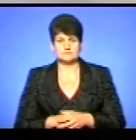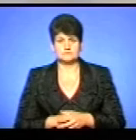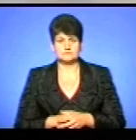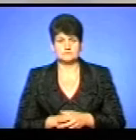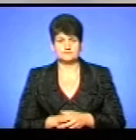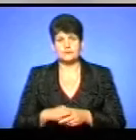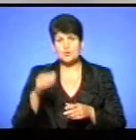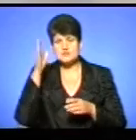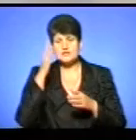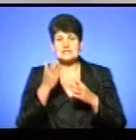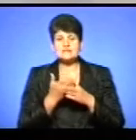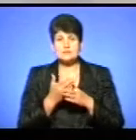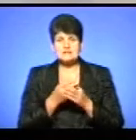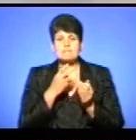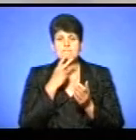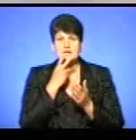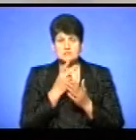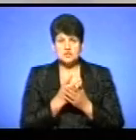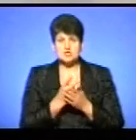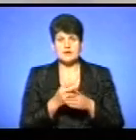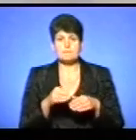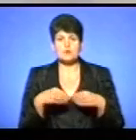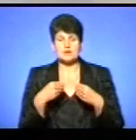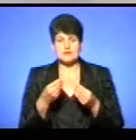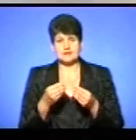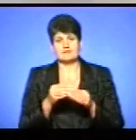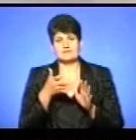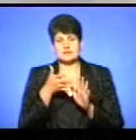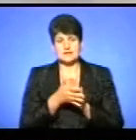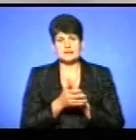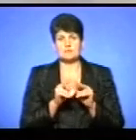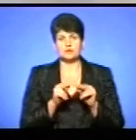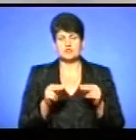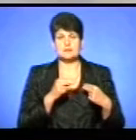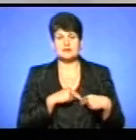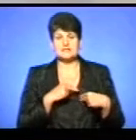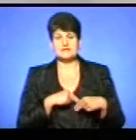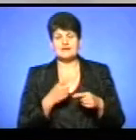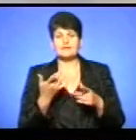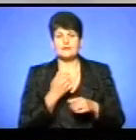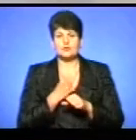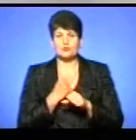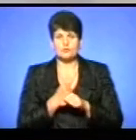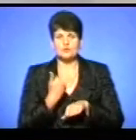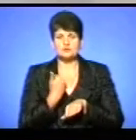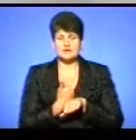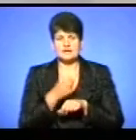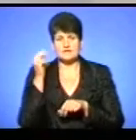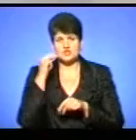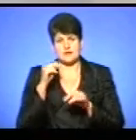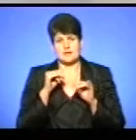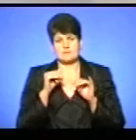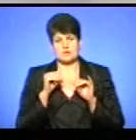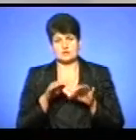Освітня субвенція передбачає покриття видатків на педагогічних працівників, які здійснюють основний навчальний процес.